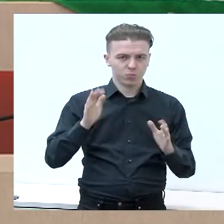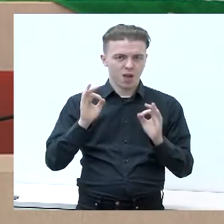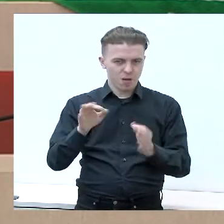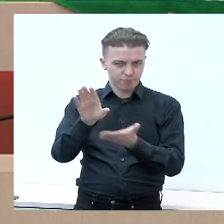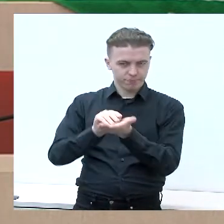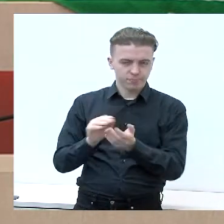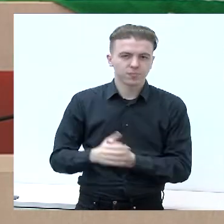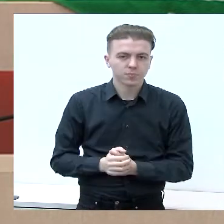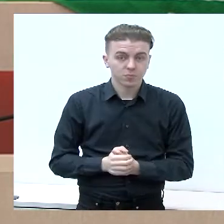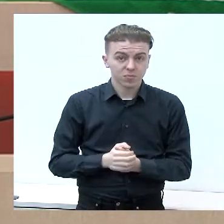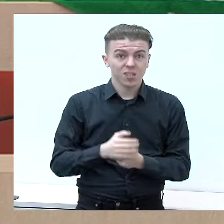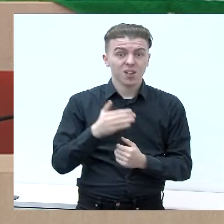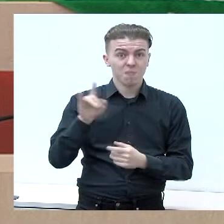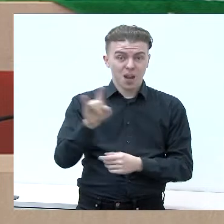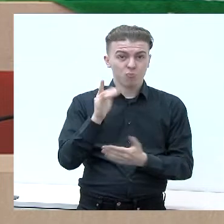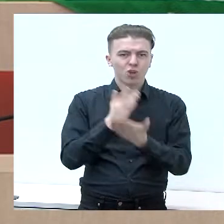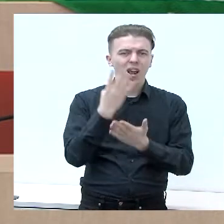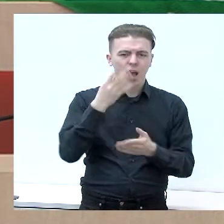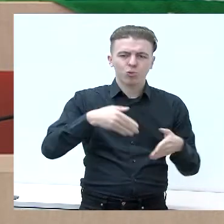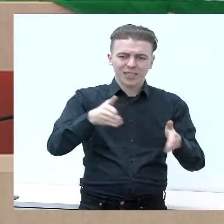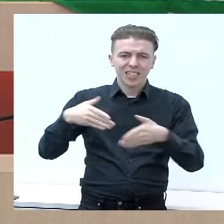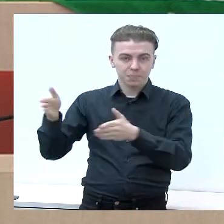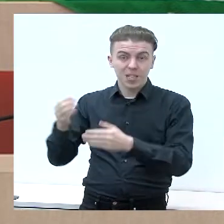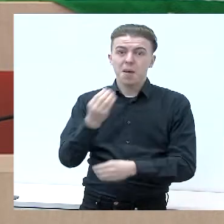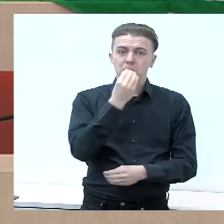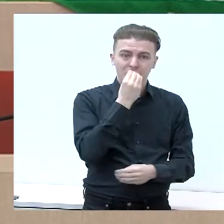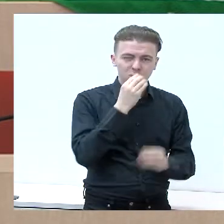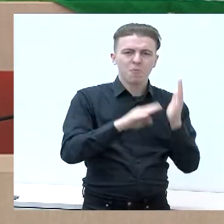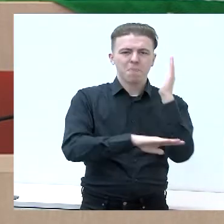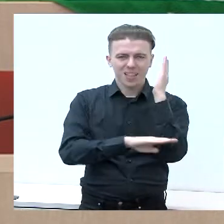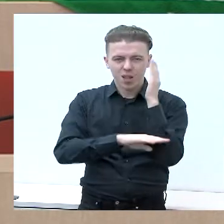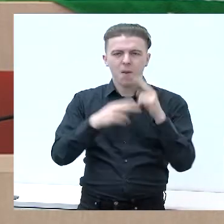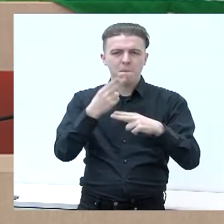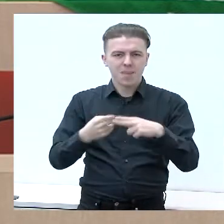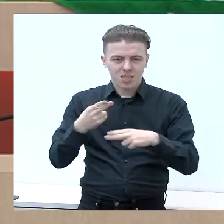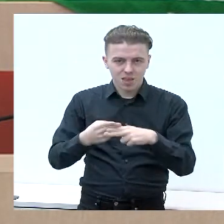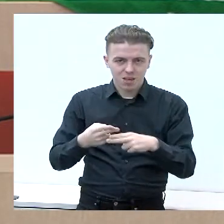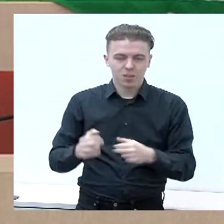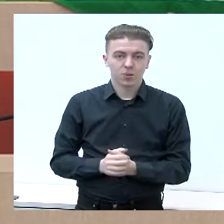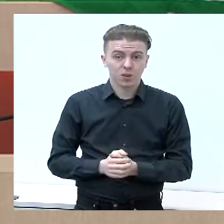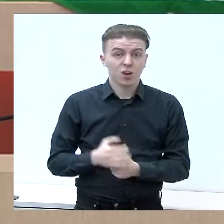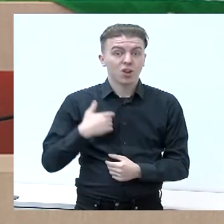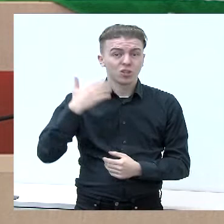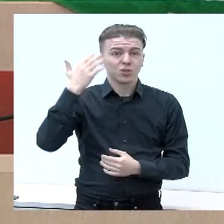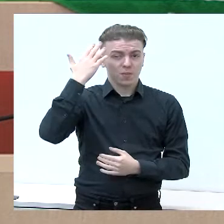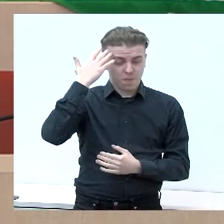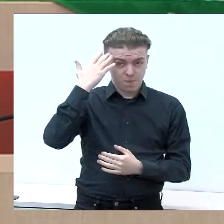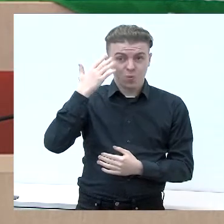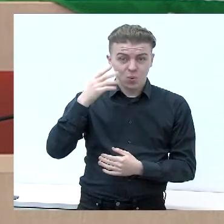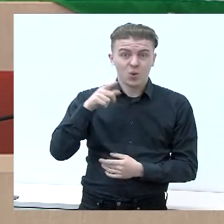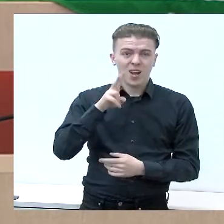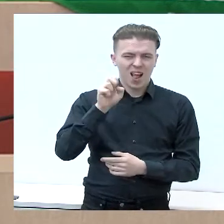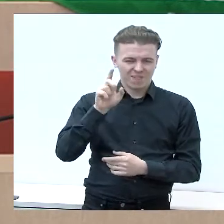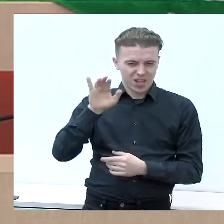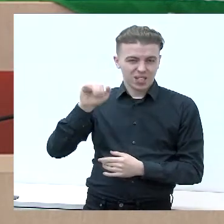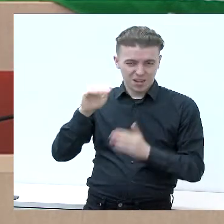pasirinkęs keturias skryptis, tai maisto, medienos ir metalo. Manau, kad Kalvarijos savivaldybė čia irgi turi